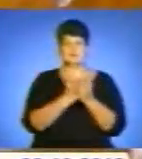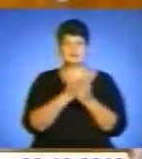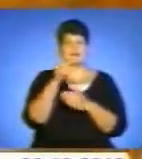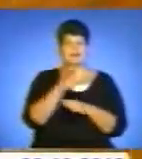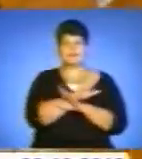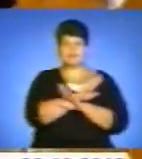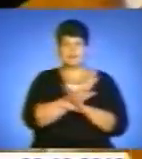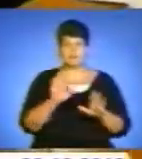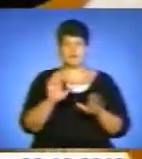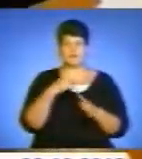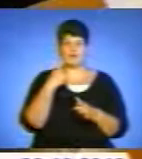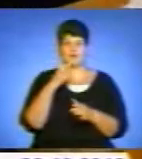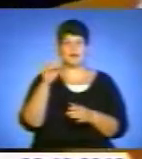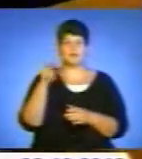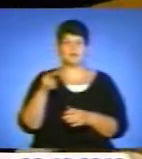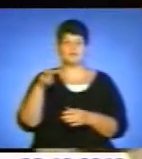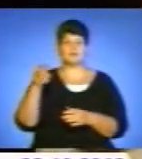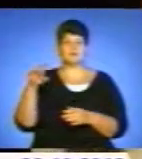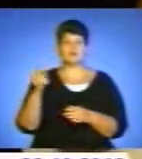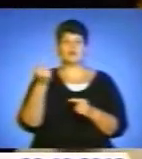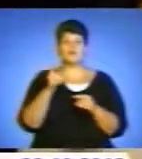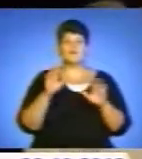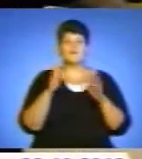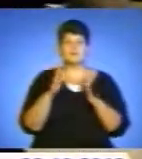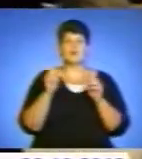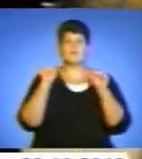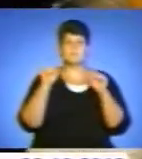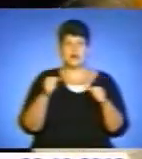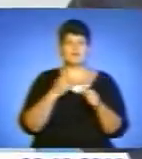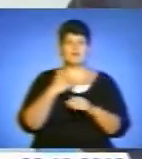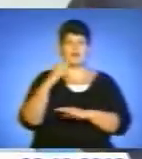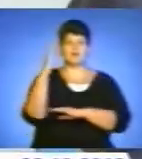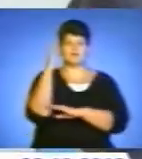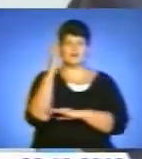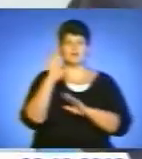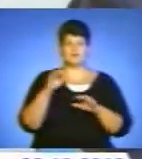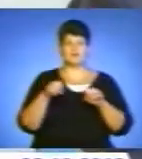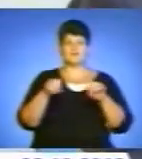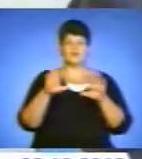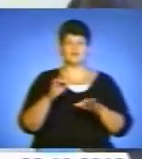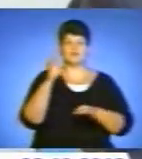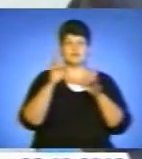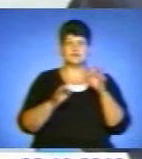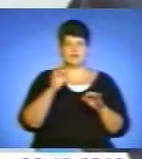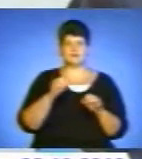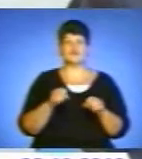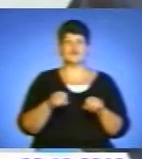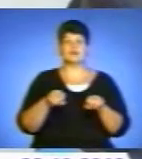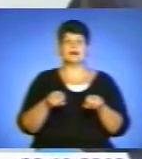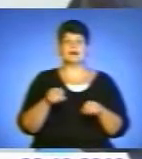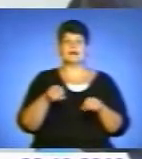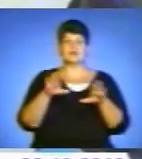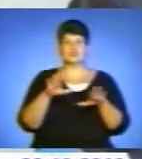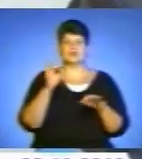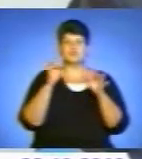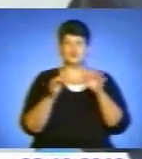буде, каже Леонід Мандзюк. У такому випадку право на голосування вирішує суд. Якщо за рішення в суду прийшла людина в день